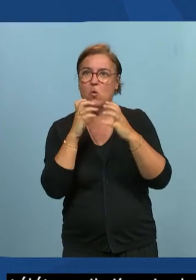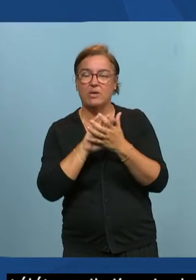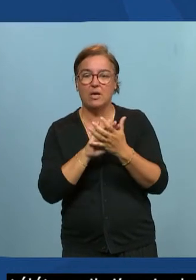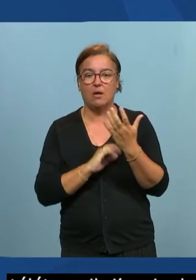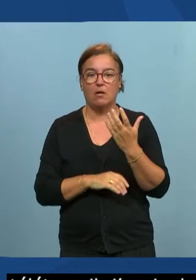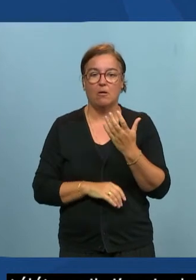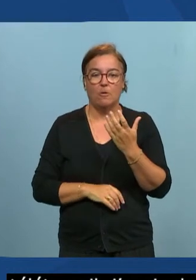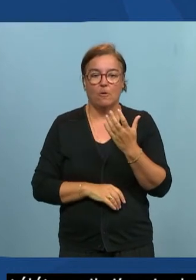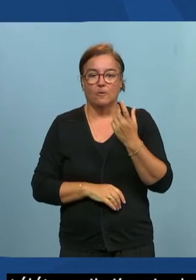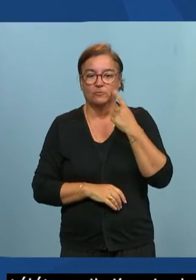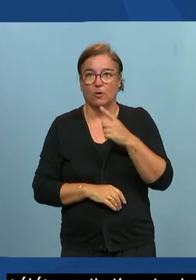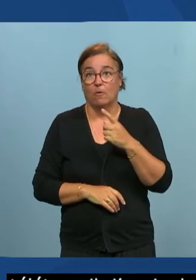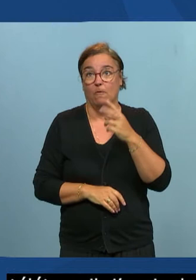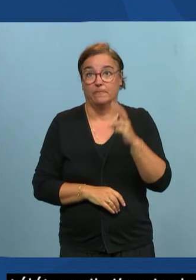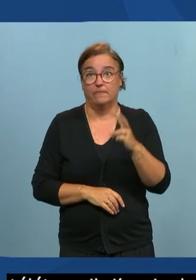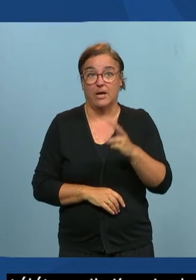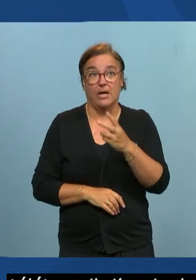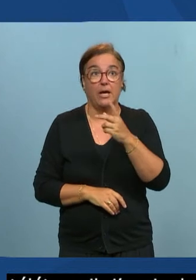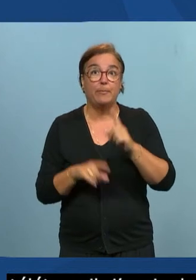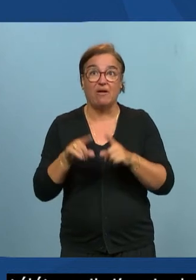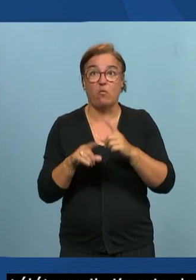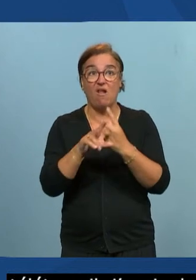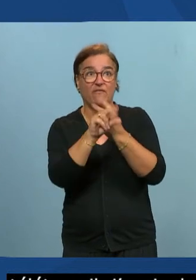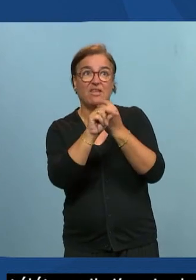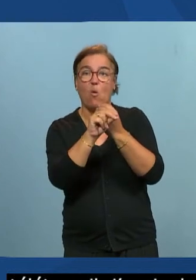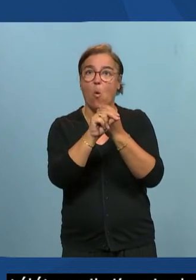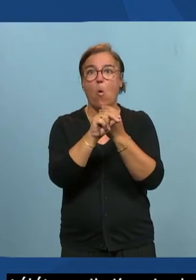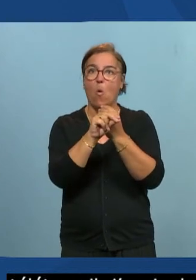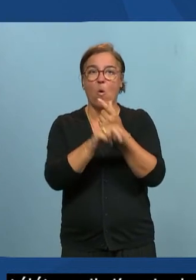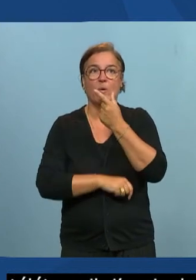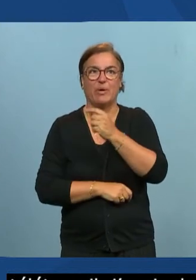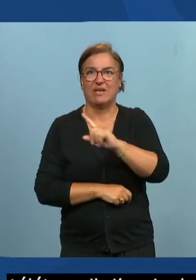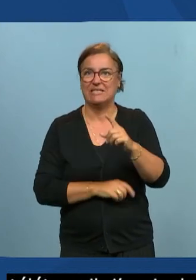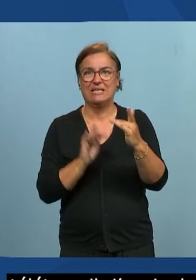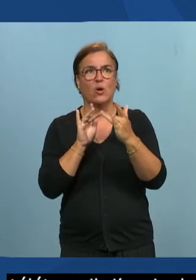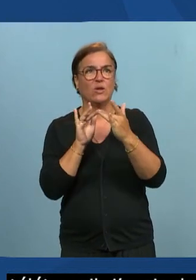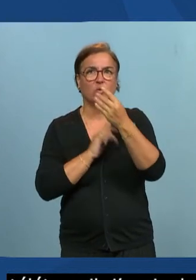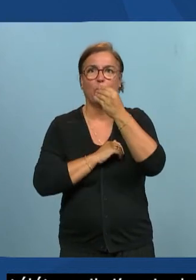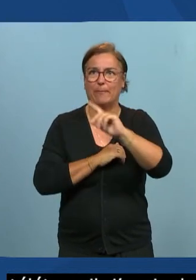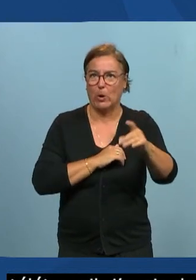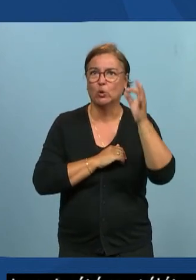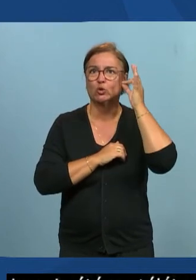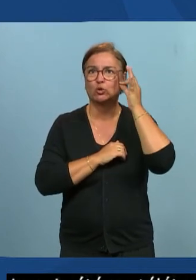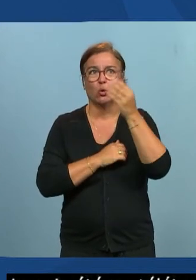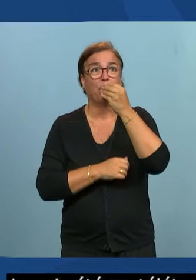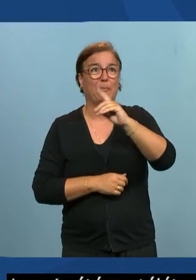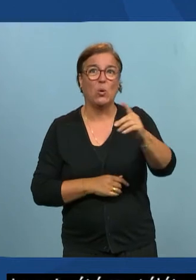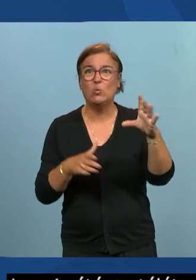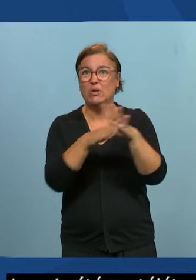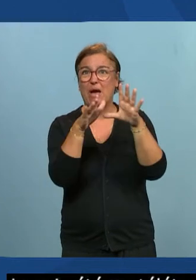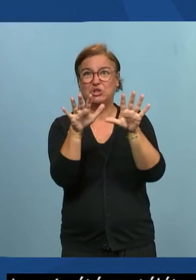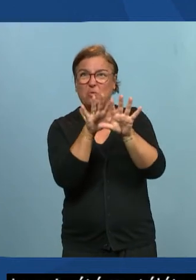c'est pas toujours stable on n'a pas une bonne connection un bon son et une bonne image